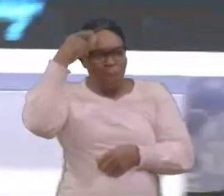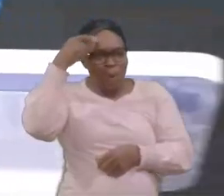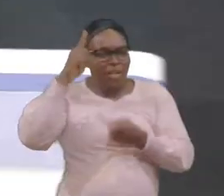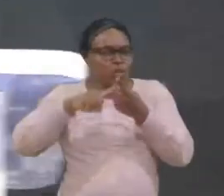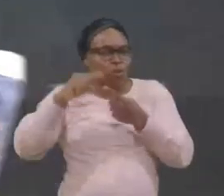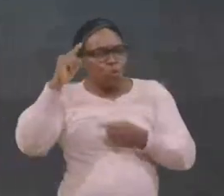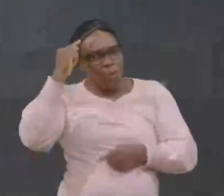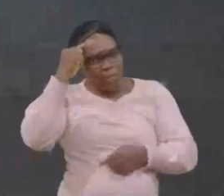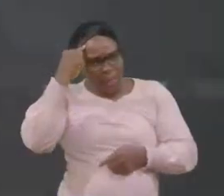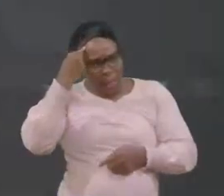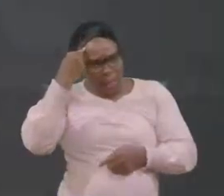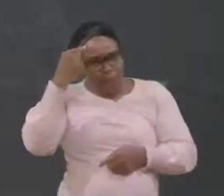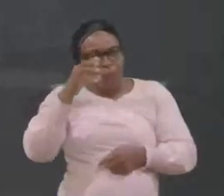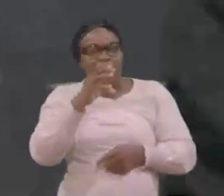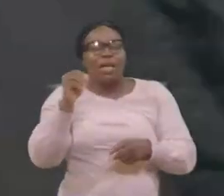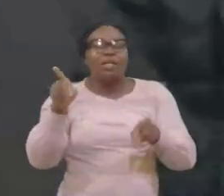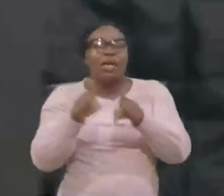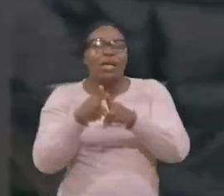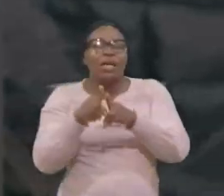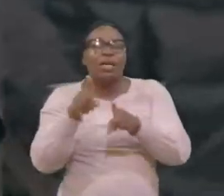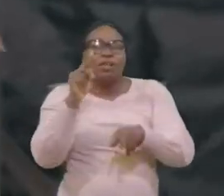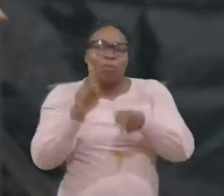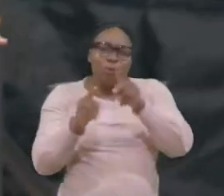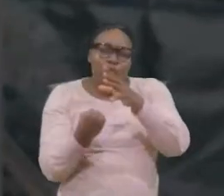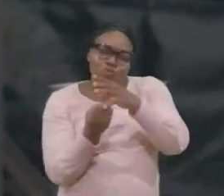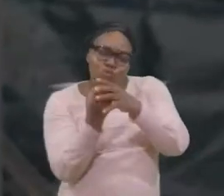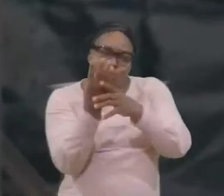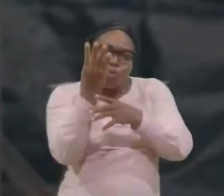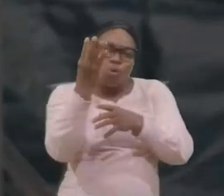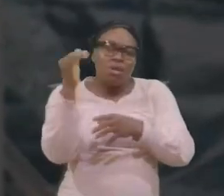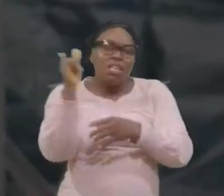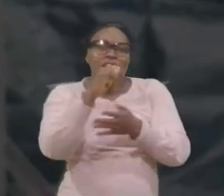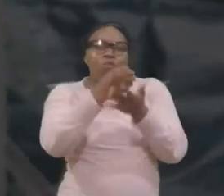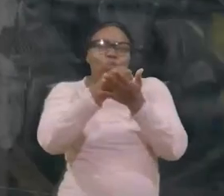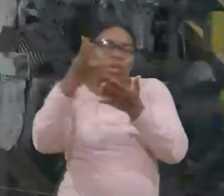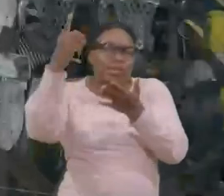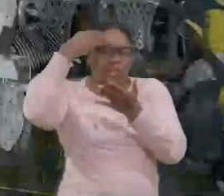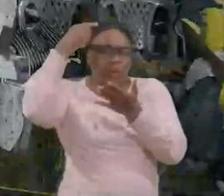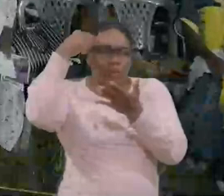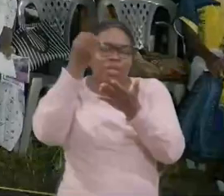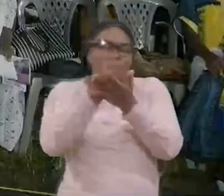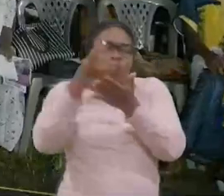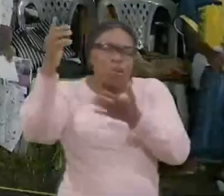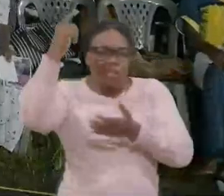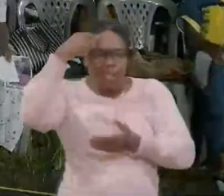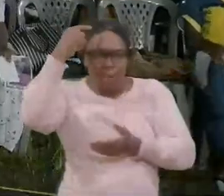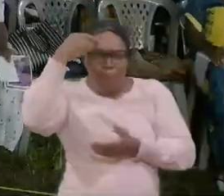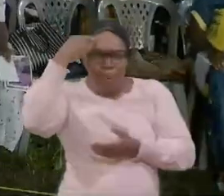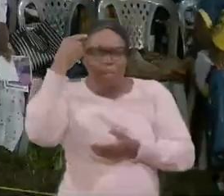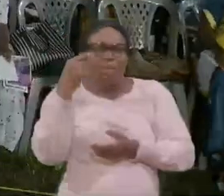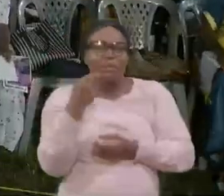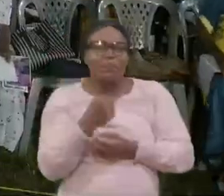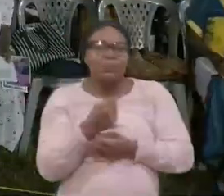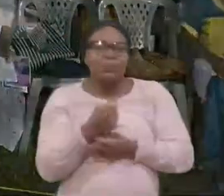il y a des gens comme ils grandissent ils gaspillent le cerveau ils gaspillent leurs pensées ils nous ont donné la